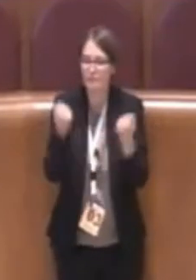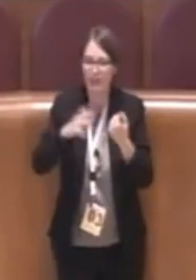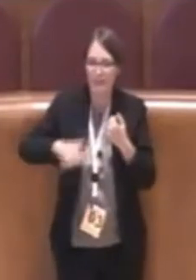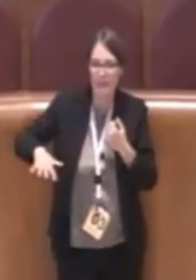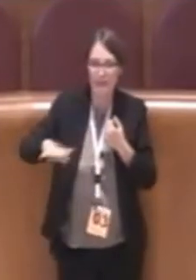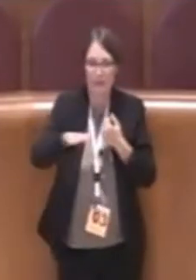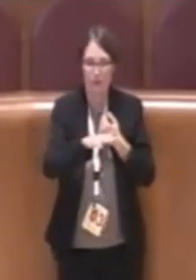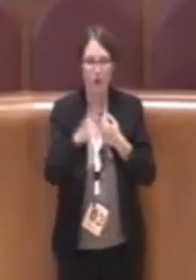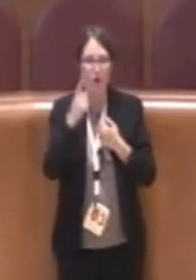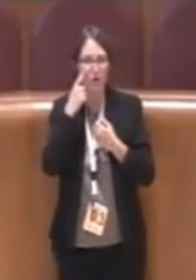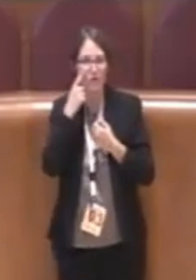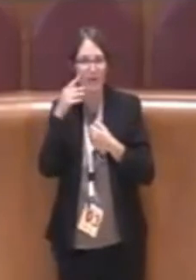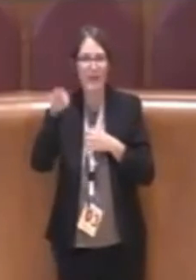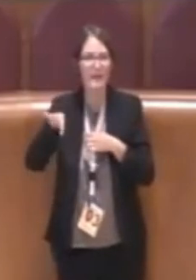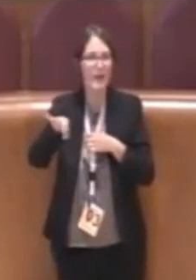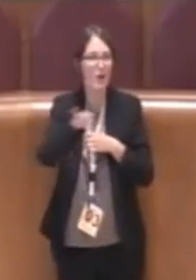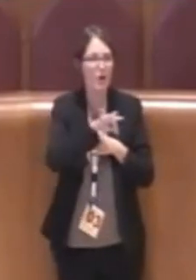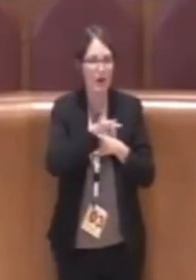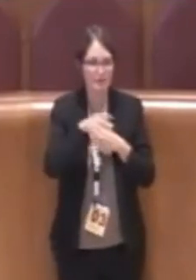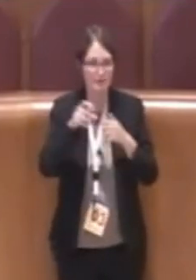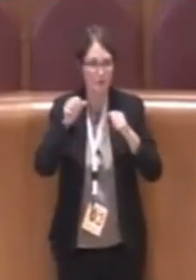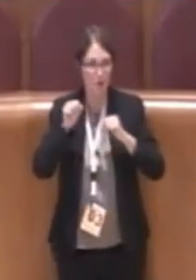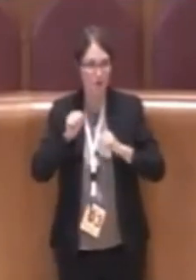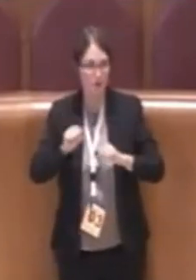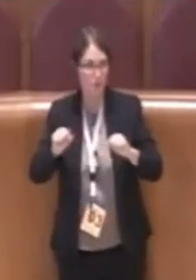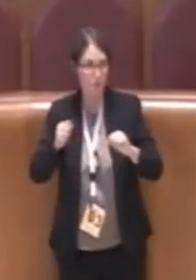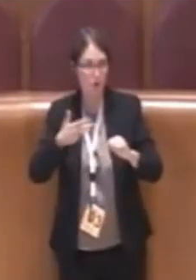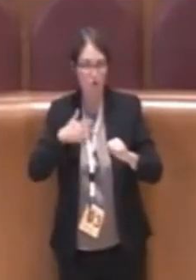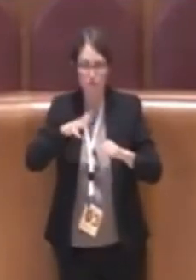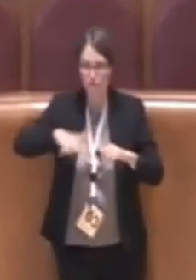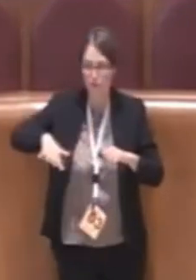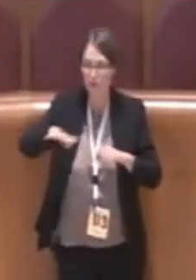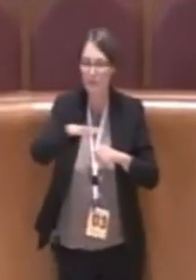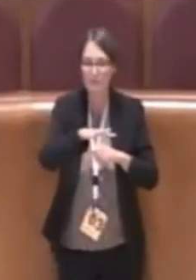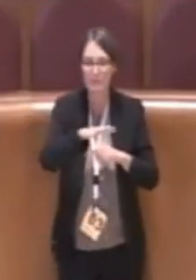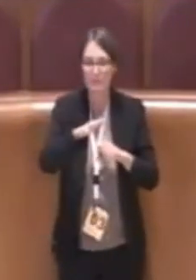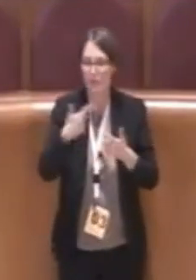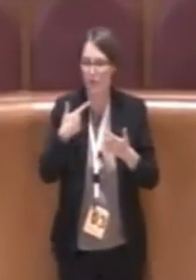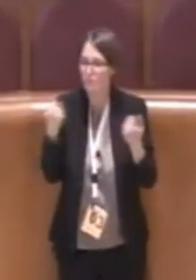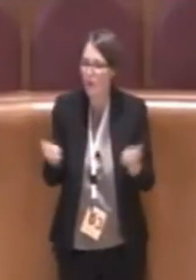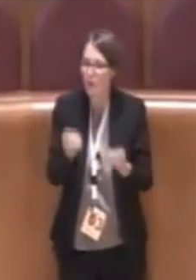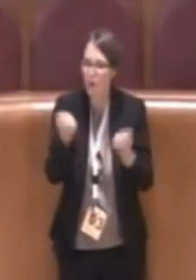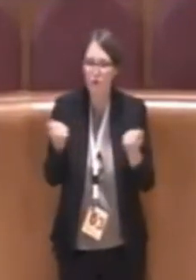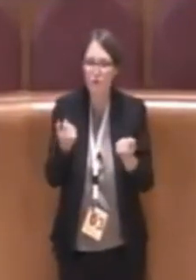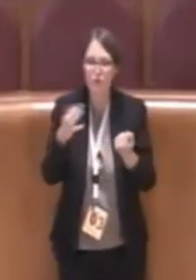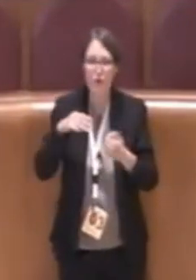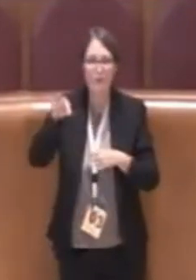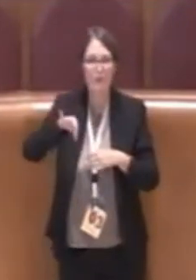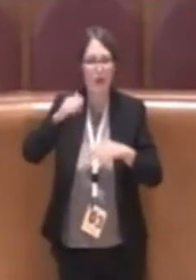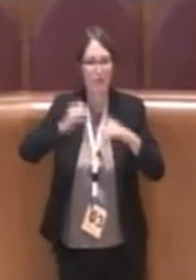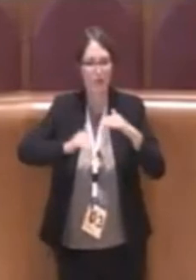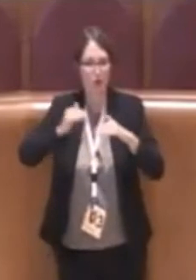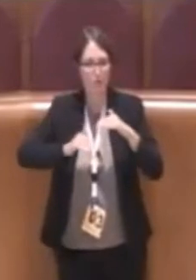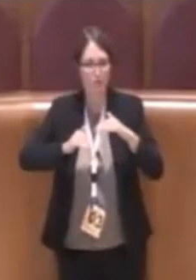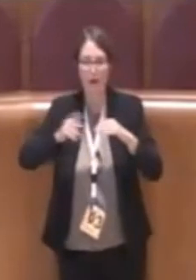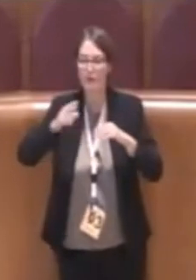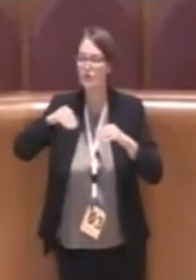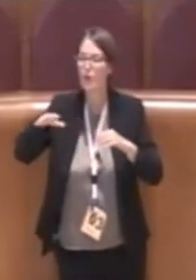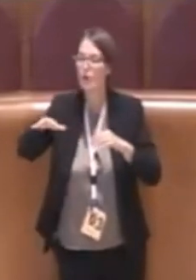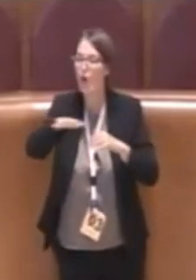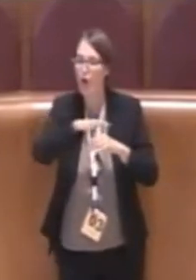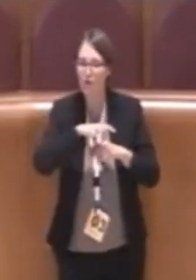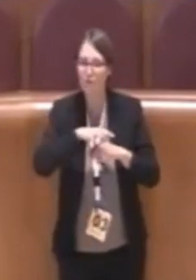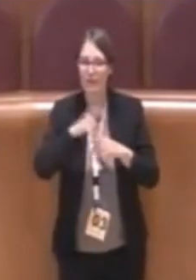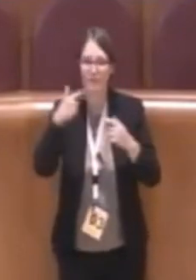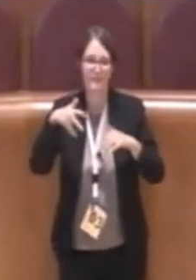il privato propone a canone calmirato, dovrà promuoverle perché chiaramente in questo modo la trasparenza aumenterà e